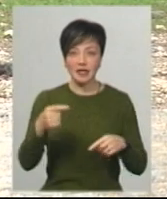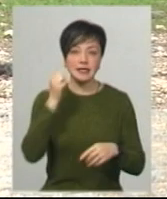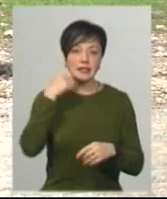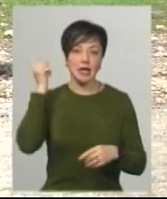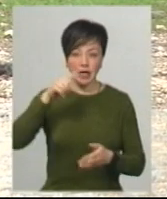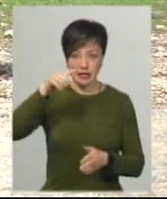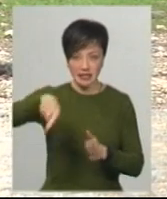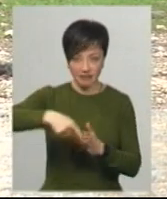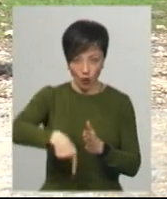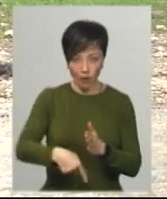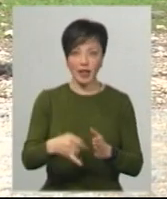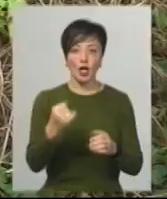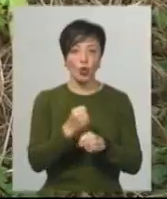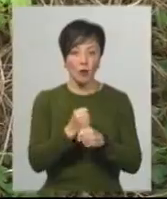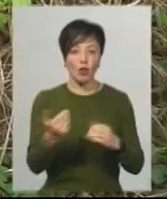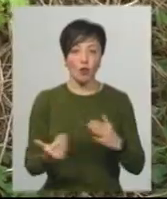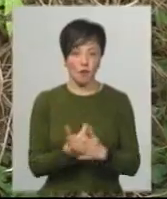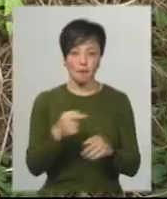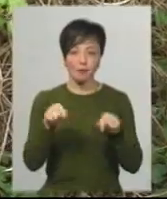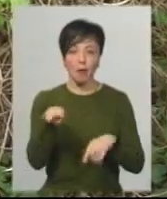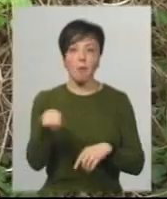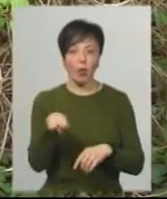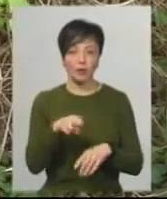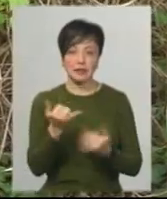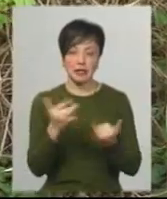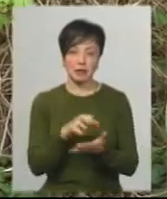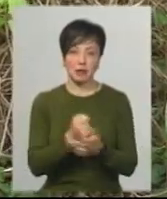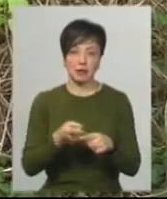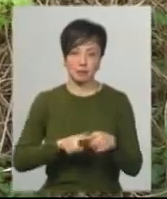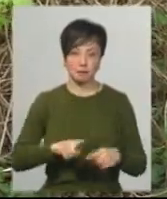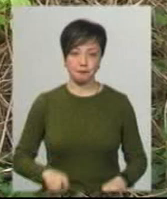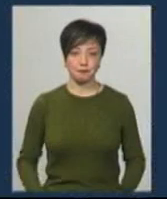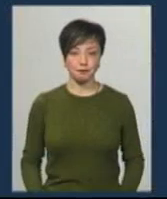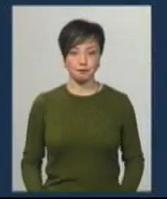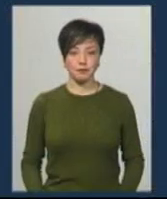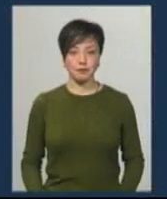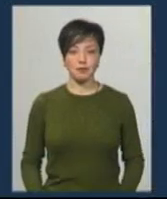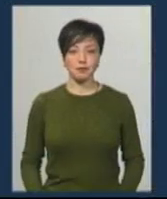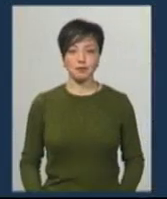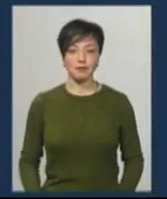каже Юрій Демінський. Зокрема, у Полонному цим наразі займаються, каже Полонський міський голова Франц Кримський.